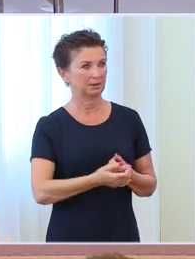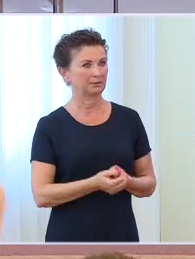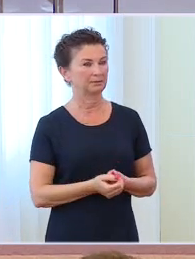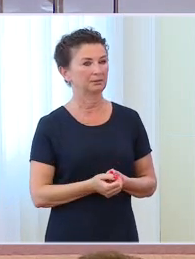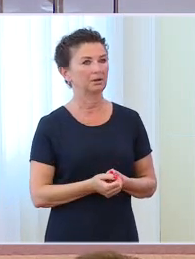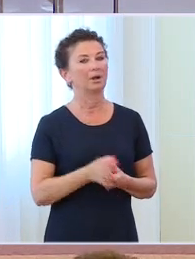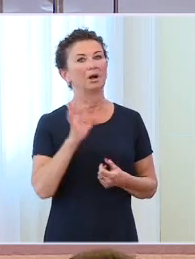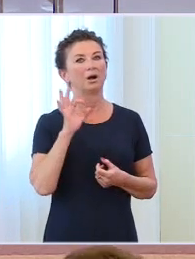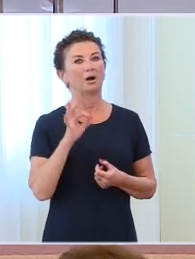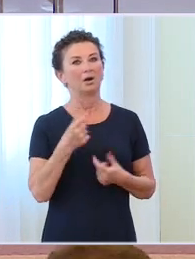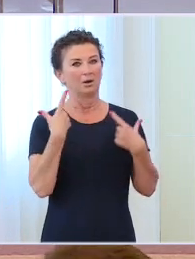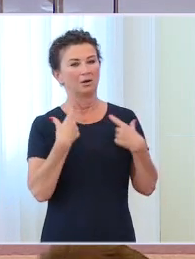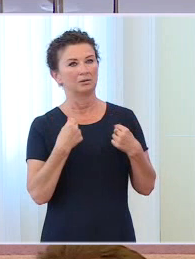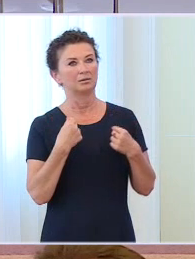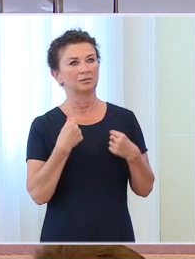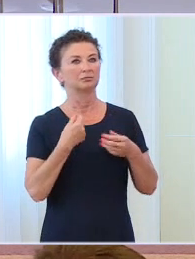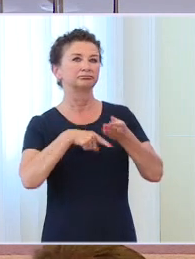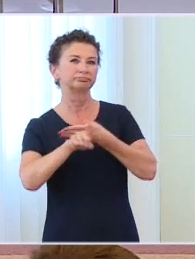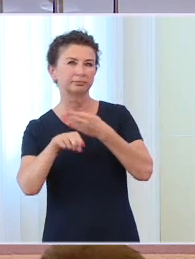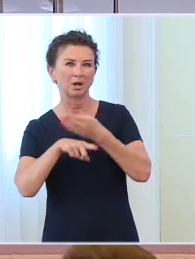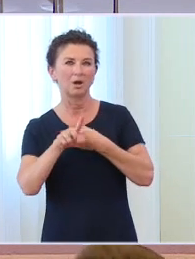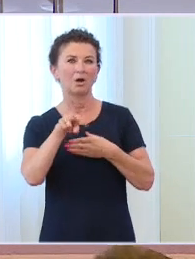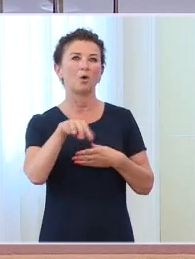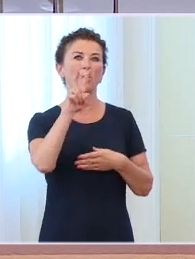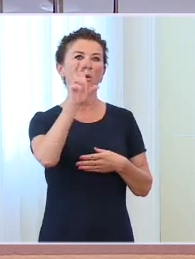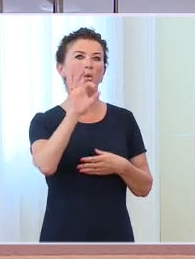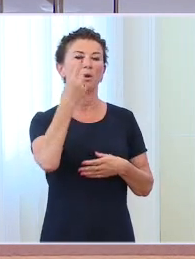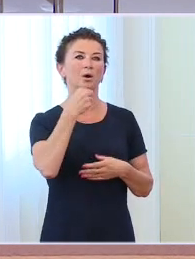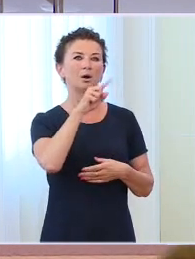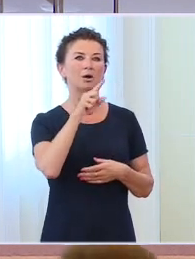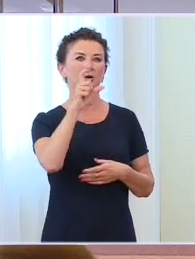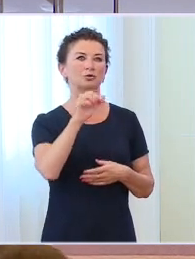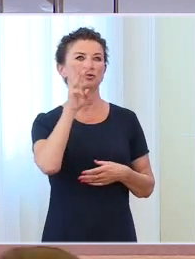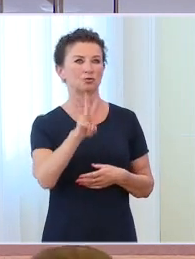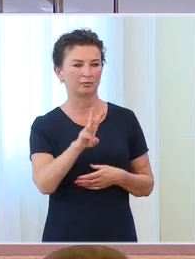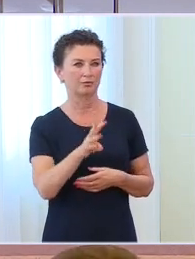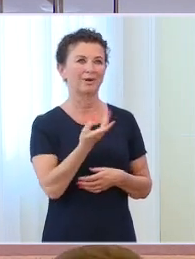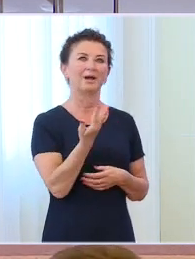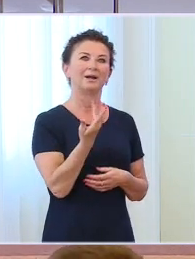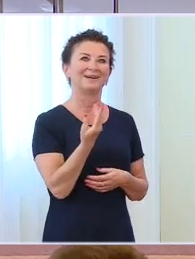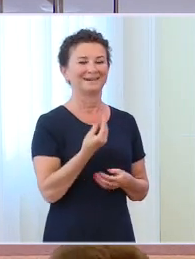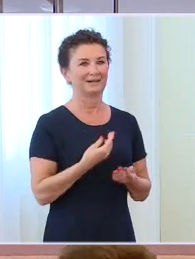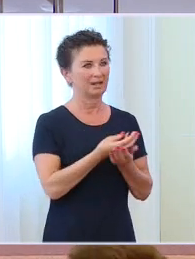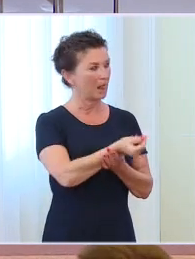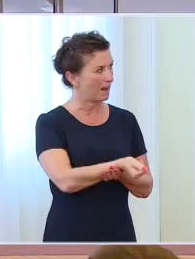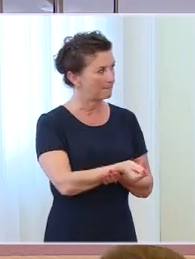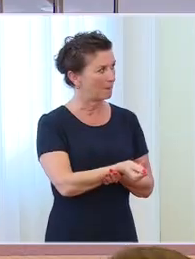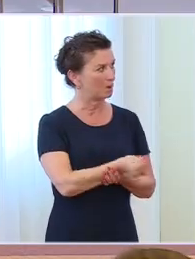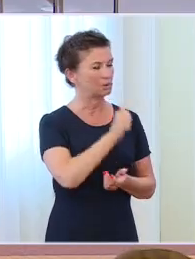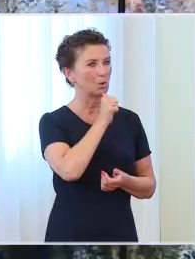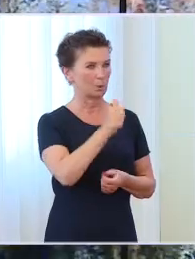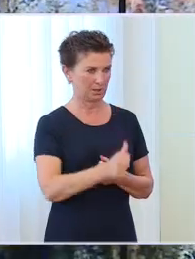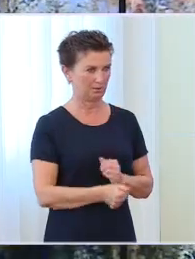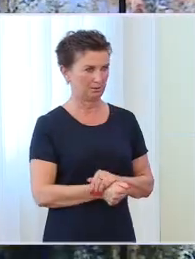uchodźców. Jaki jest podział, jeśli chodzi o odpowiedzialność finansową? Tutaj są rozbieżności. Ile płaci Unia Europejska? Za wszystko